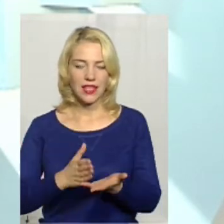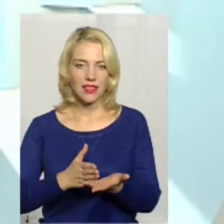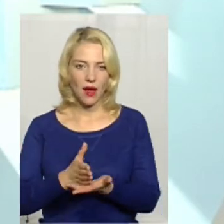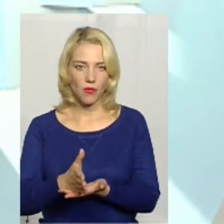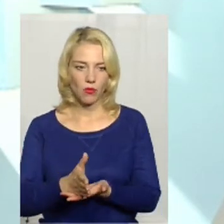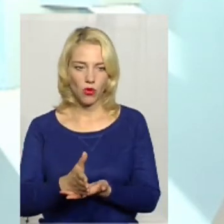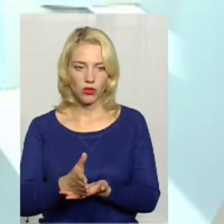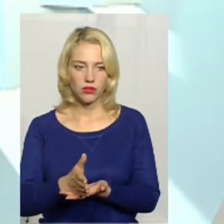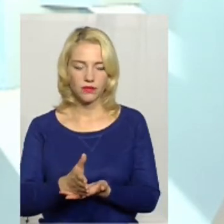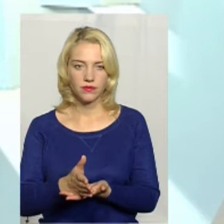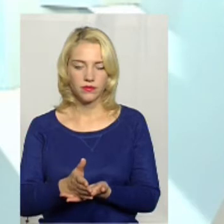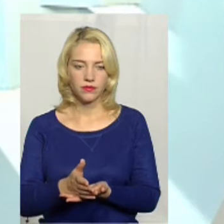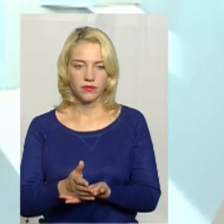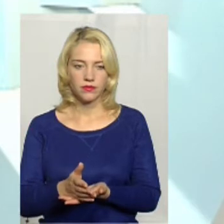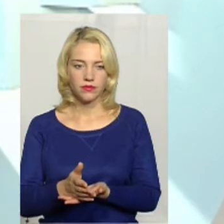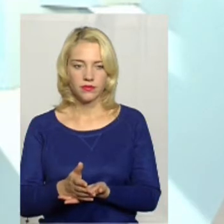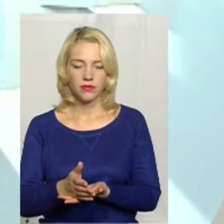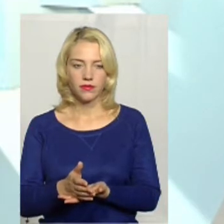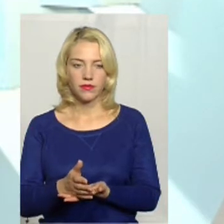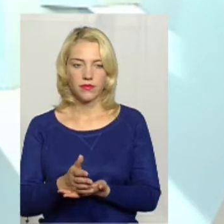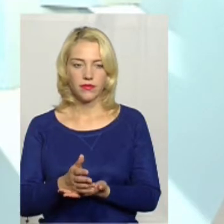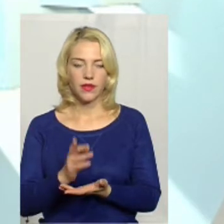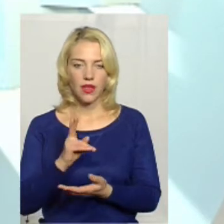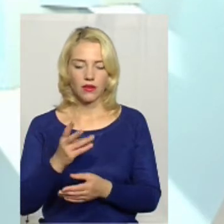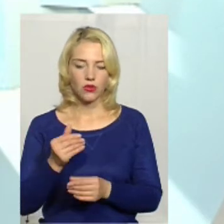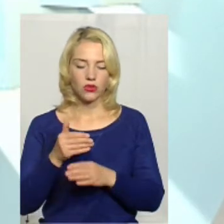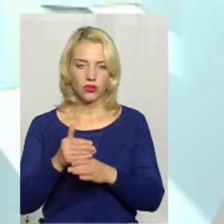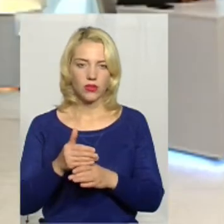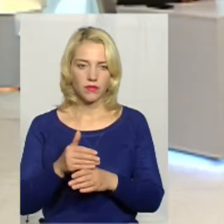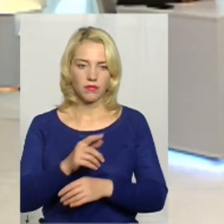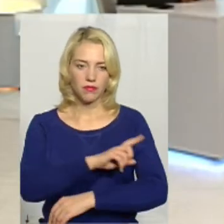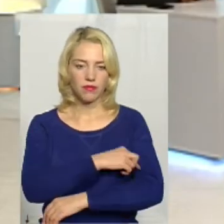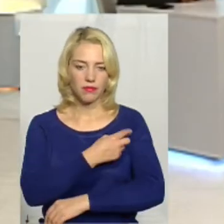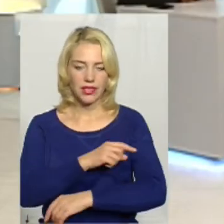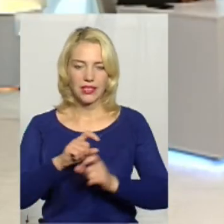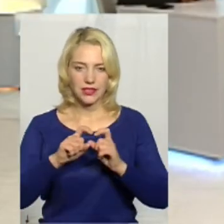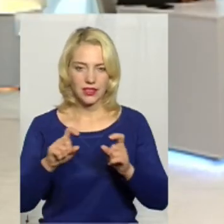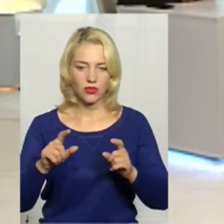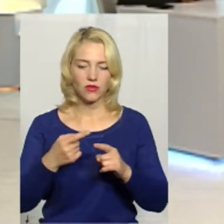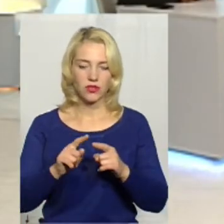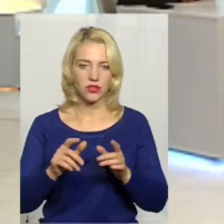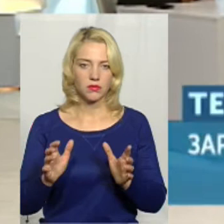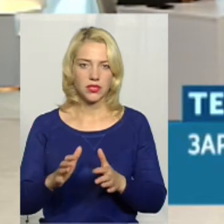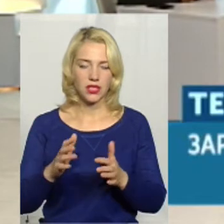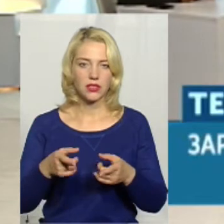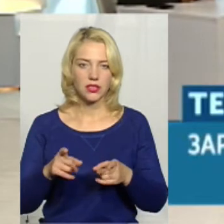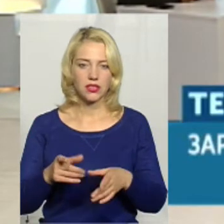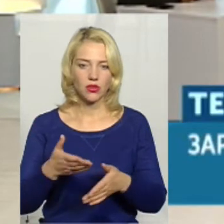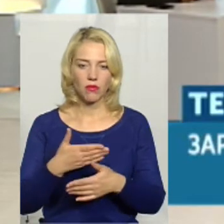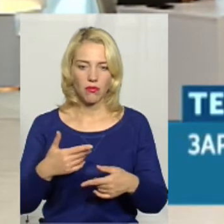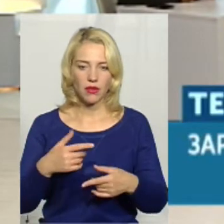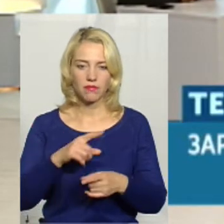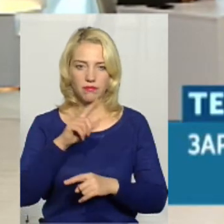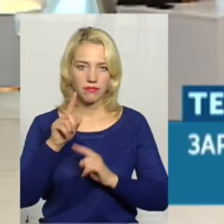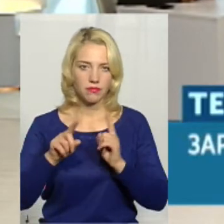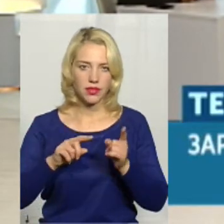як буде працювати медицина в Україні, він зберігається. Дійсно, ми піднімали ряд питань,